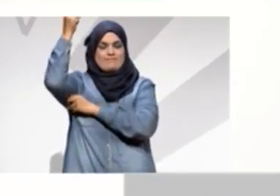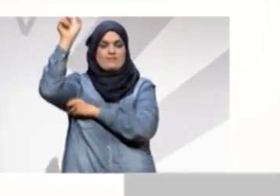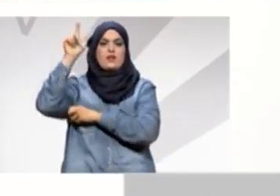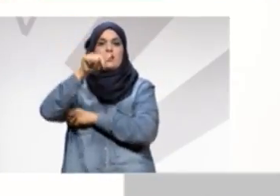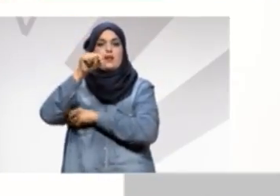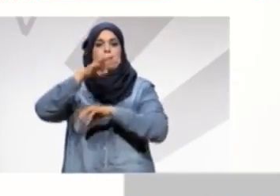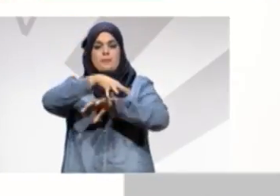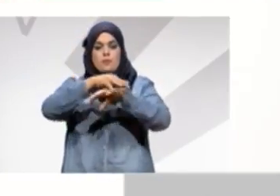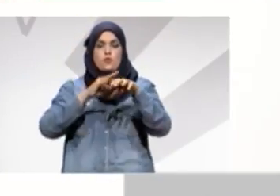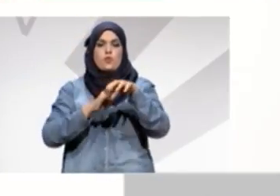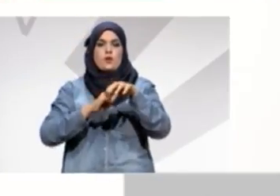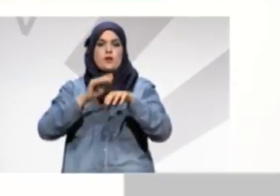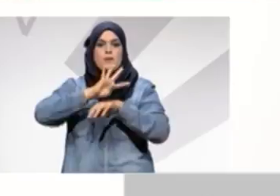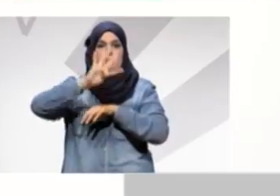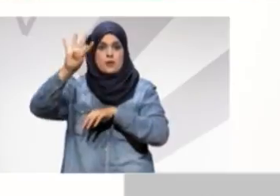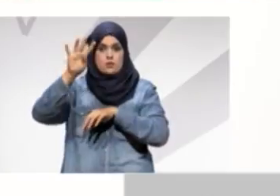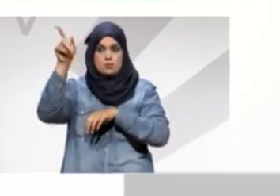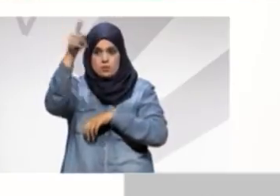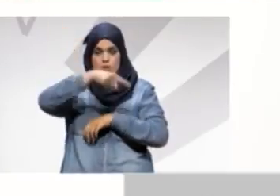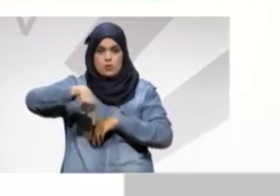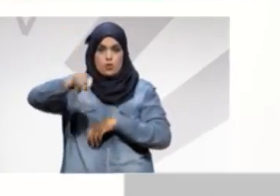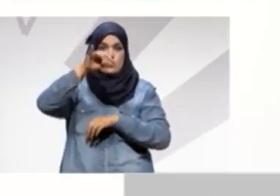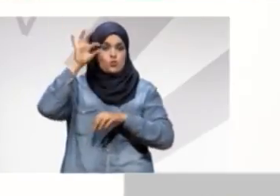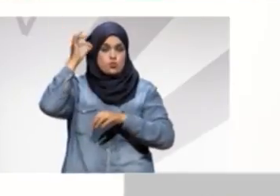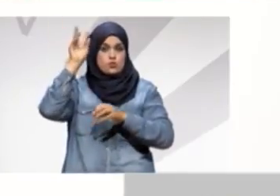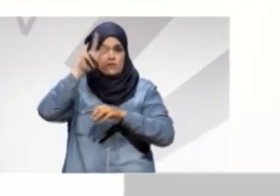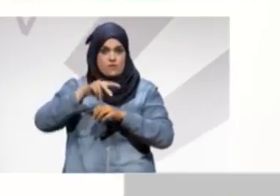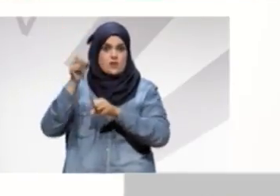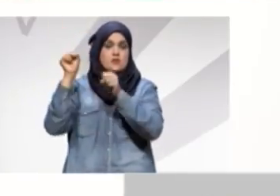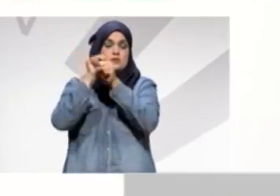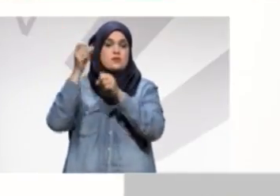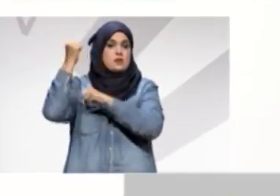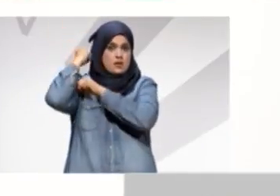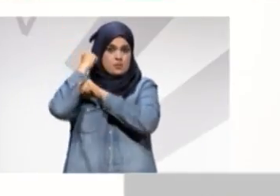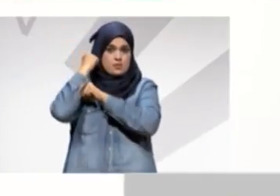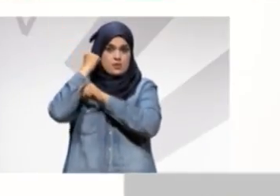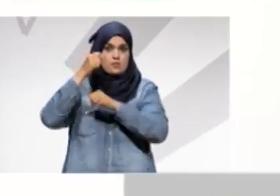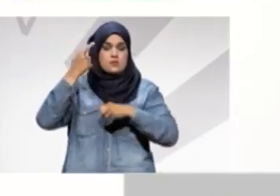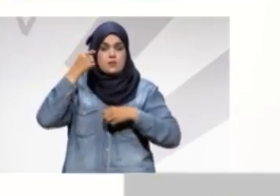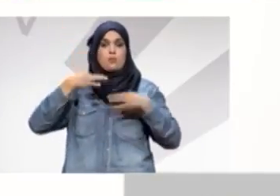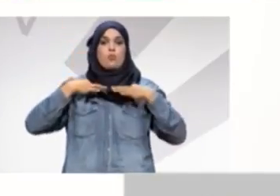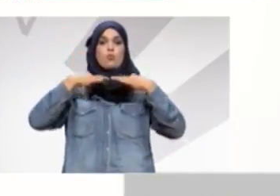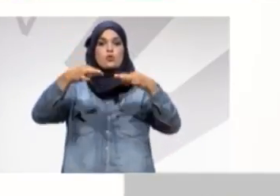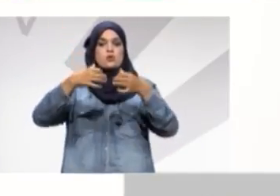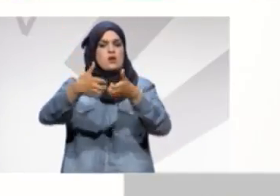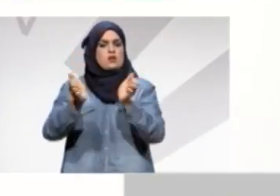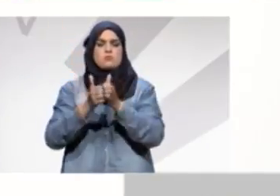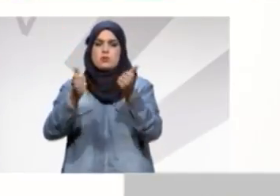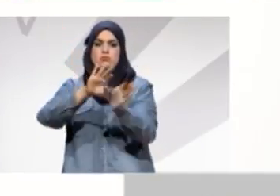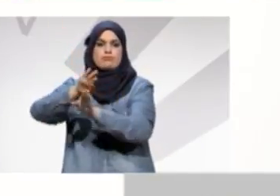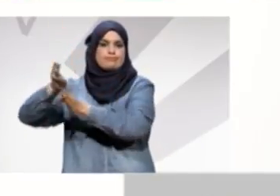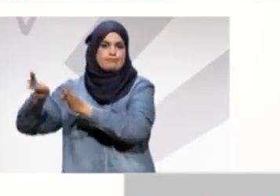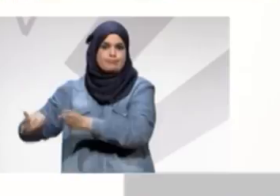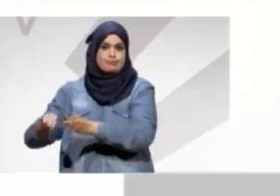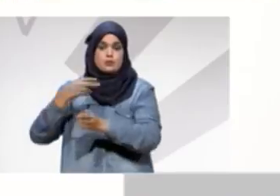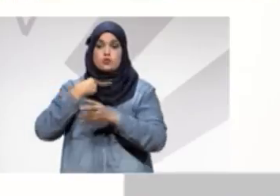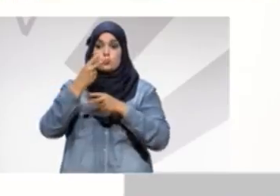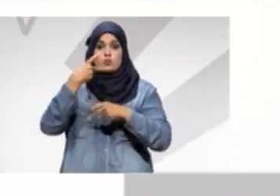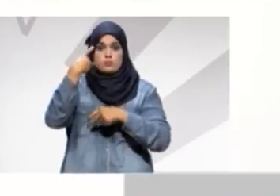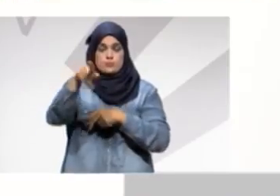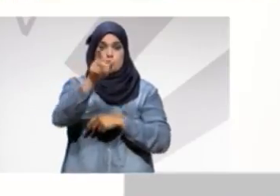توانسة صوتنا له أمانة وإحنا قائمة مستقلة عن الأحزاب وموالا لكم ونتوما في صوت